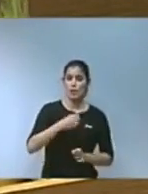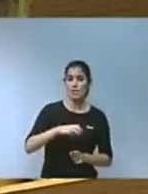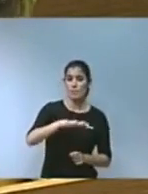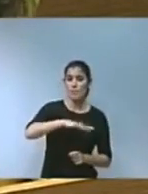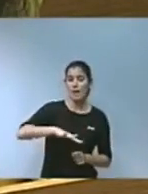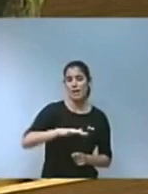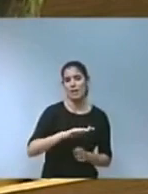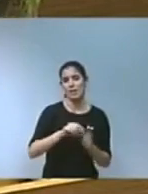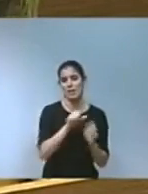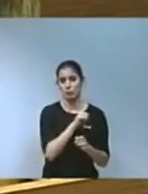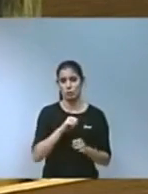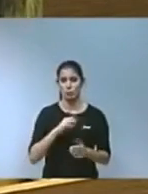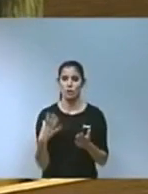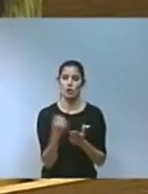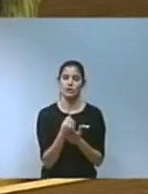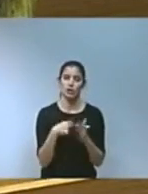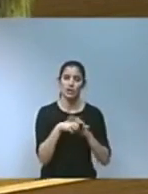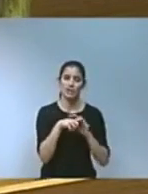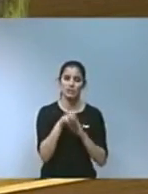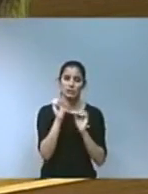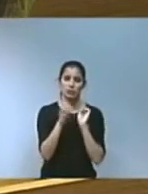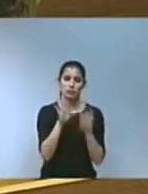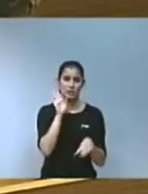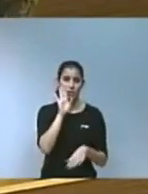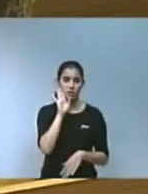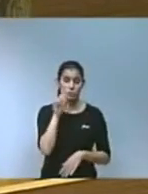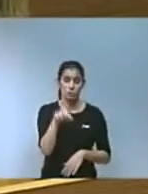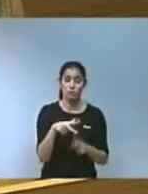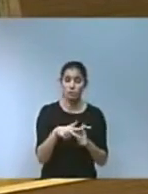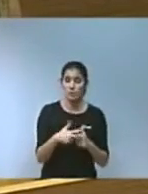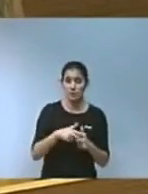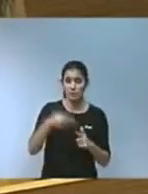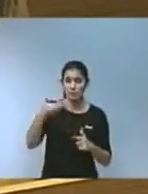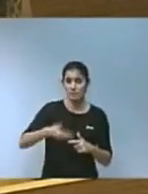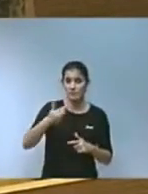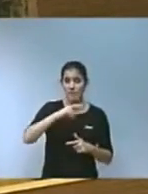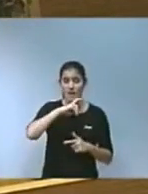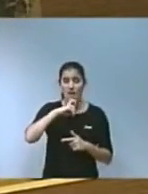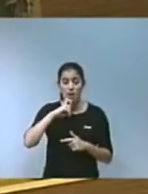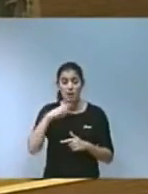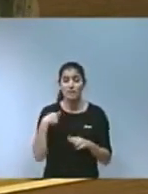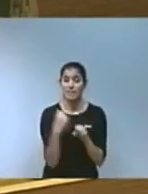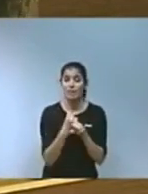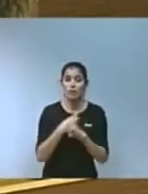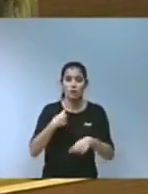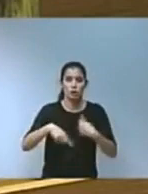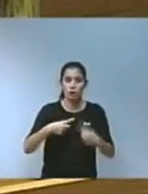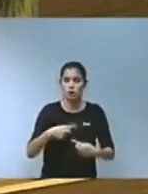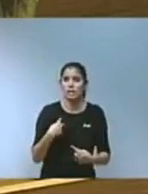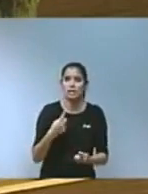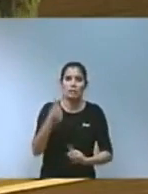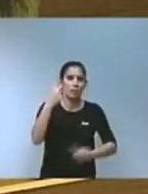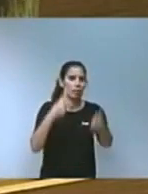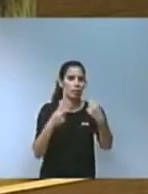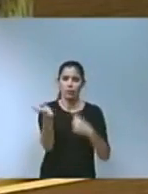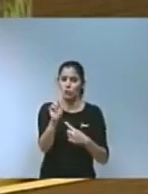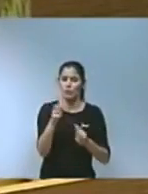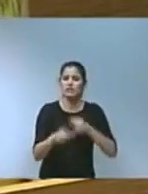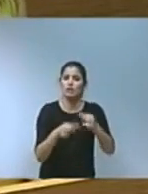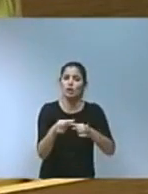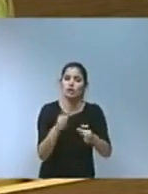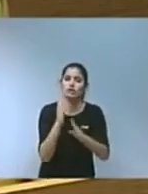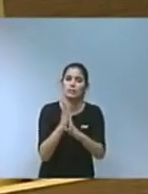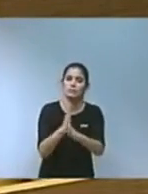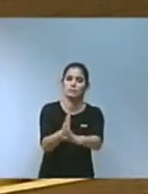residus i dels seus recursos. Una ferramenta que volem que sigui de treball diari i no esporadi i de contacte permanent de les